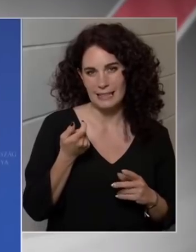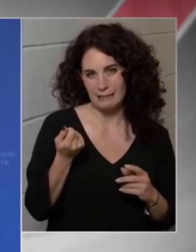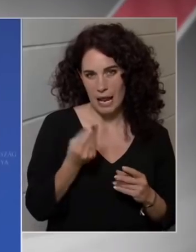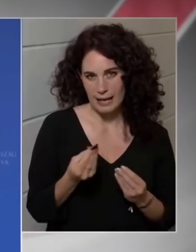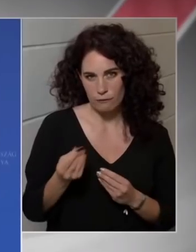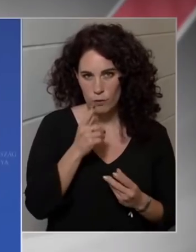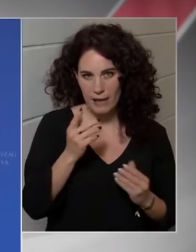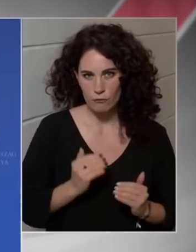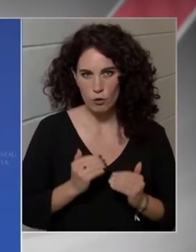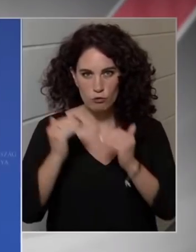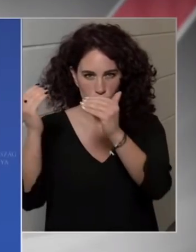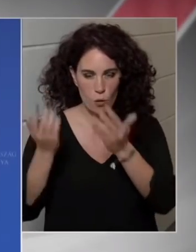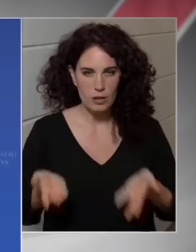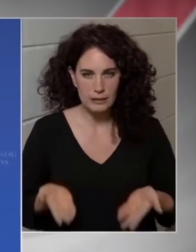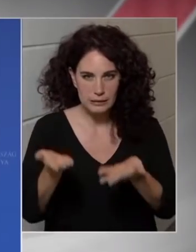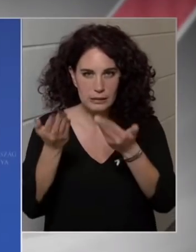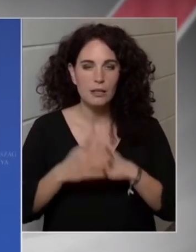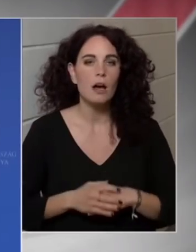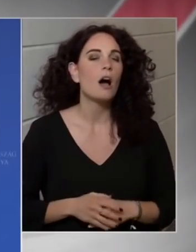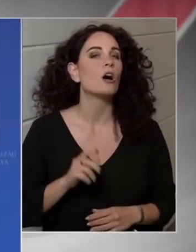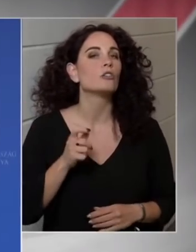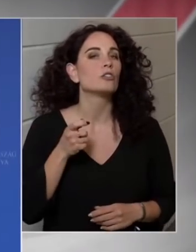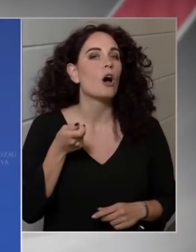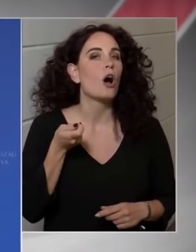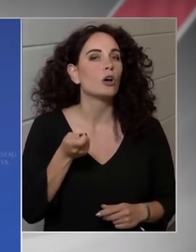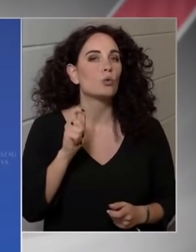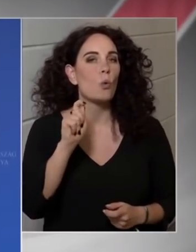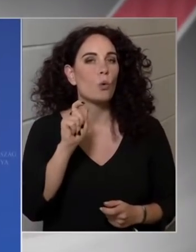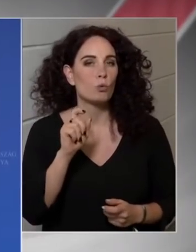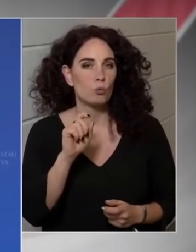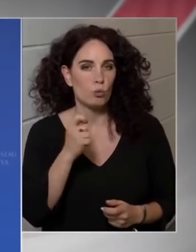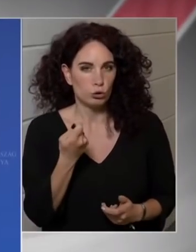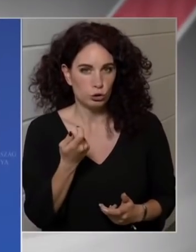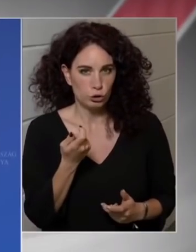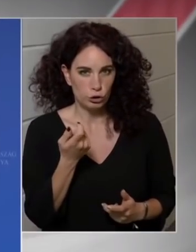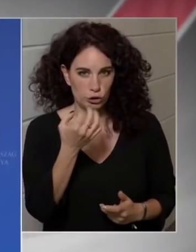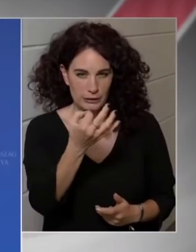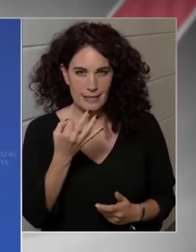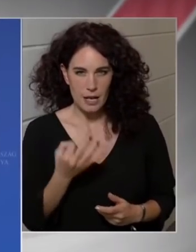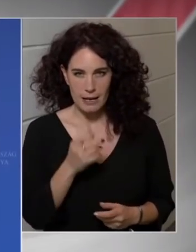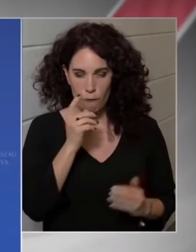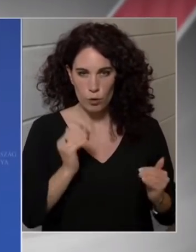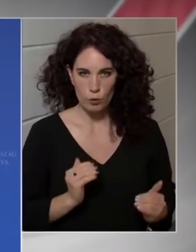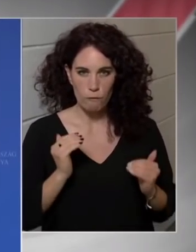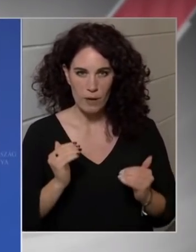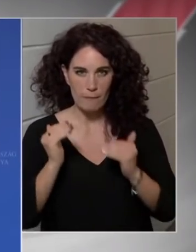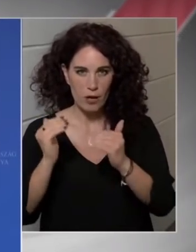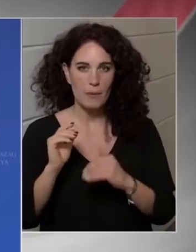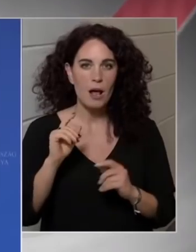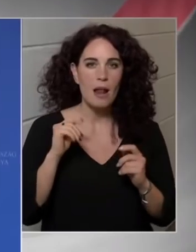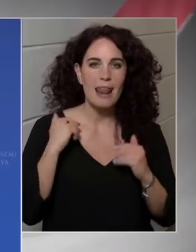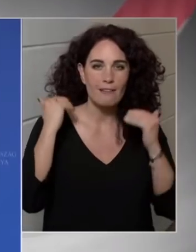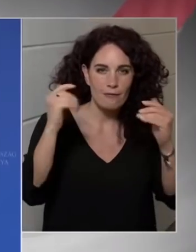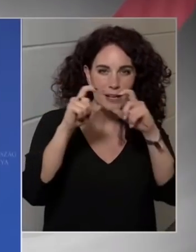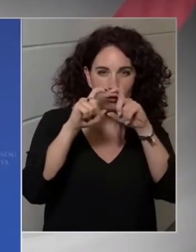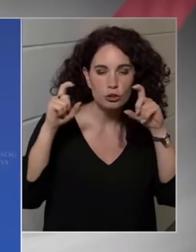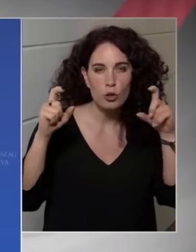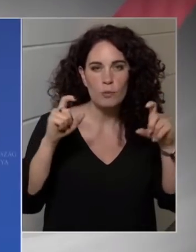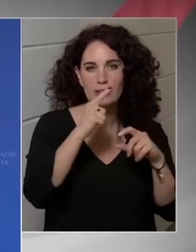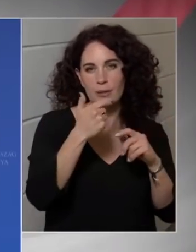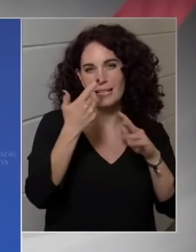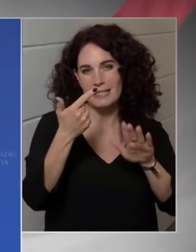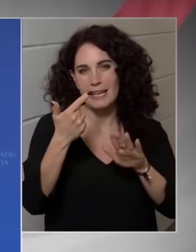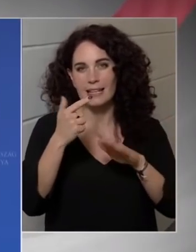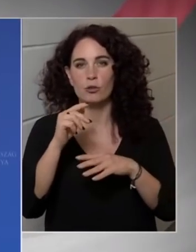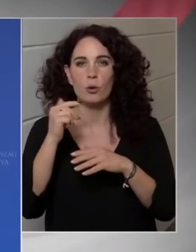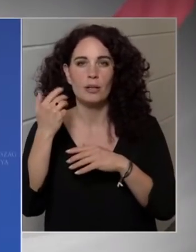kiskereskedelmi különadónak a adó kulcsait strofoljuk fel a legfelsőben, tehát 2,7-ről 4,1-re, és